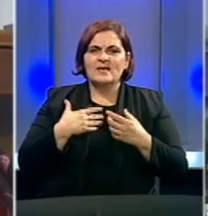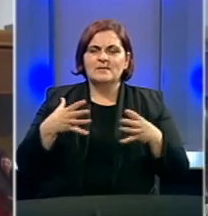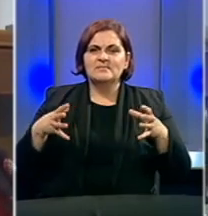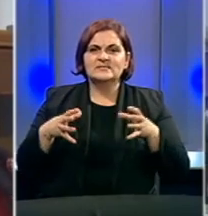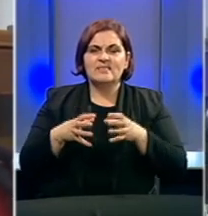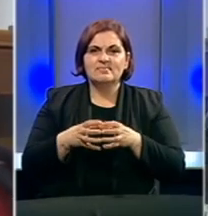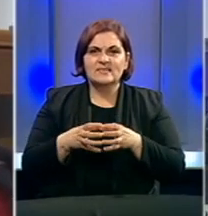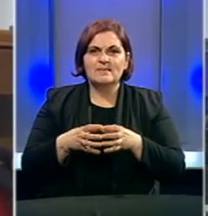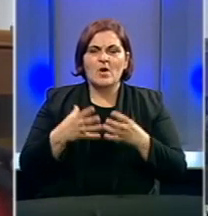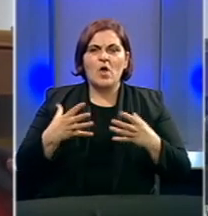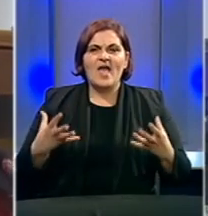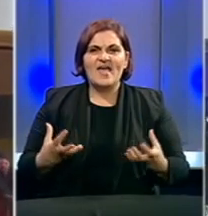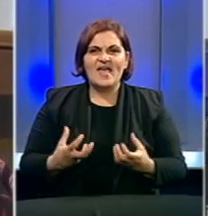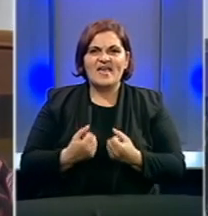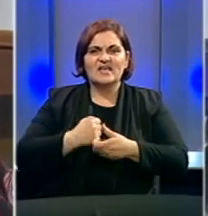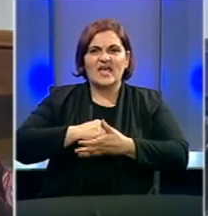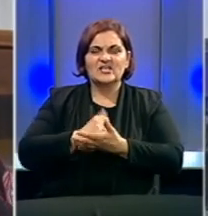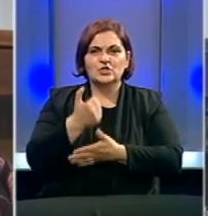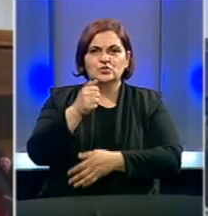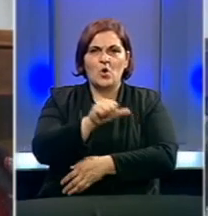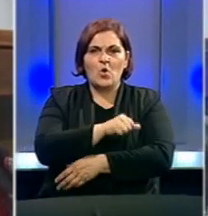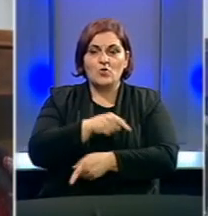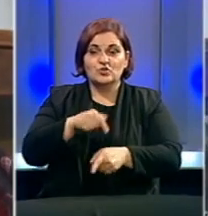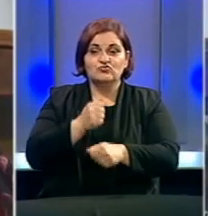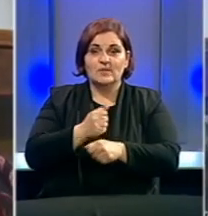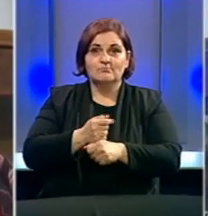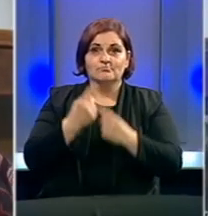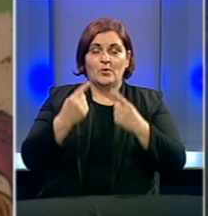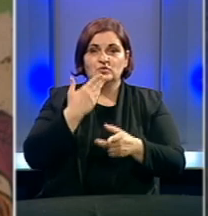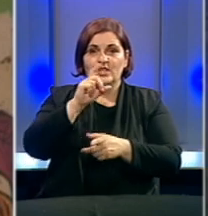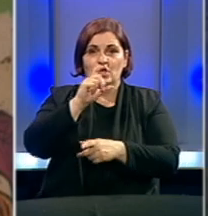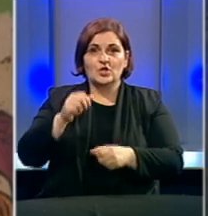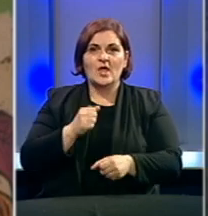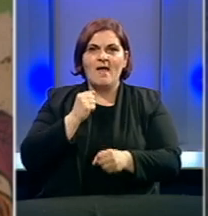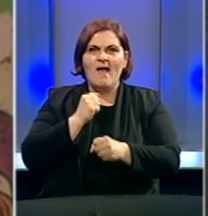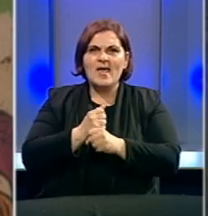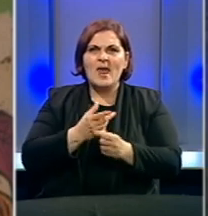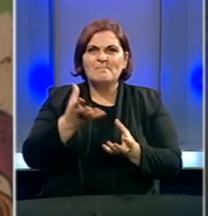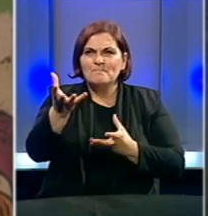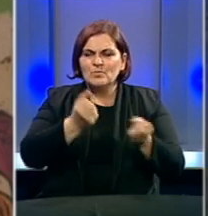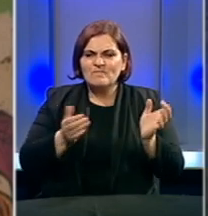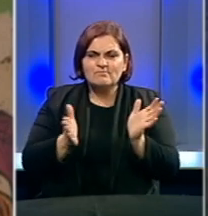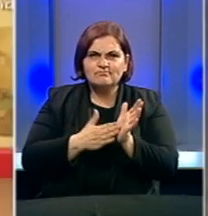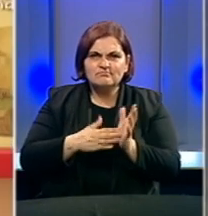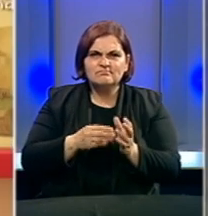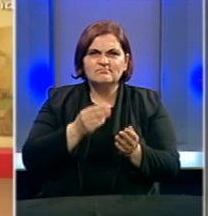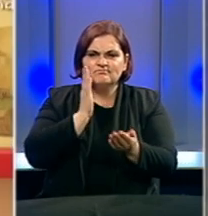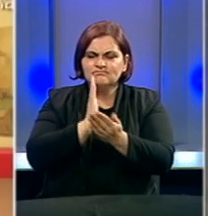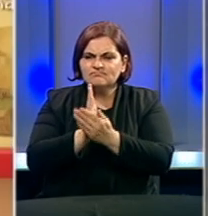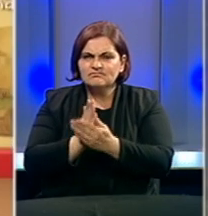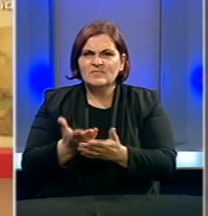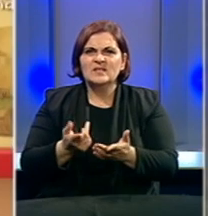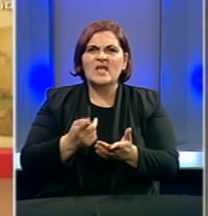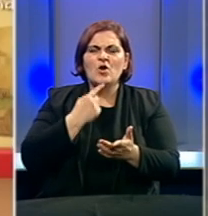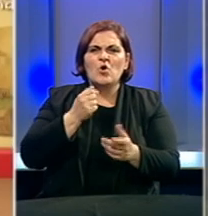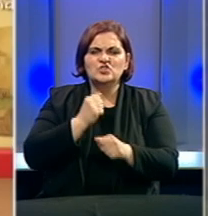je formiran za obježavlje stogodišnice škole radila na slaganju te građe, na slaganju građe koja će uči